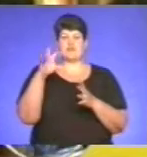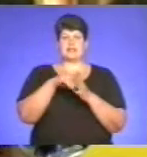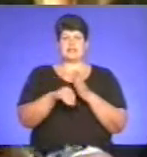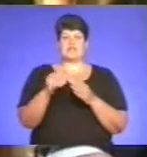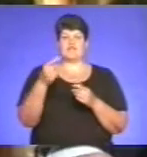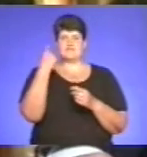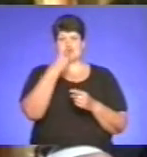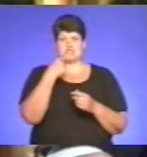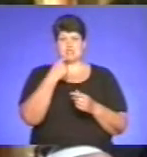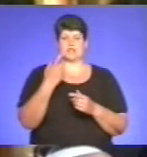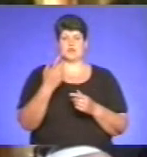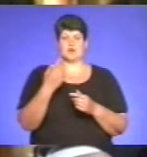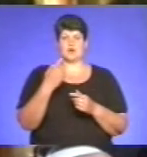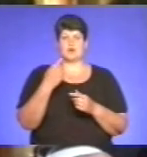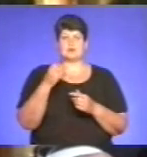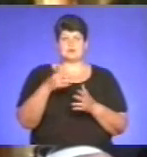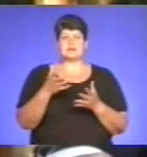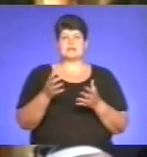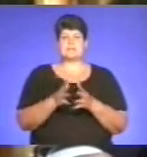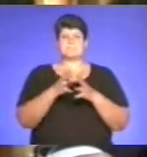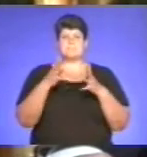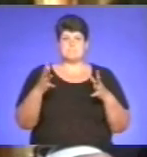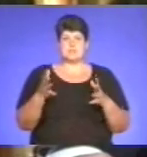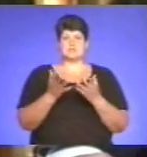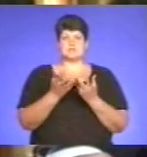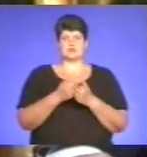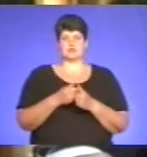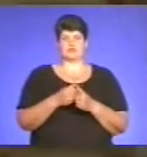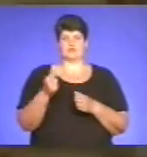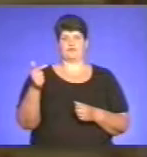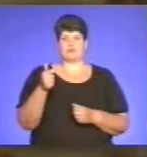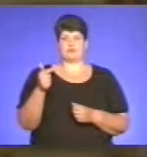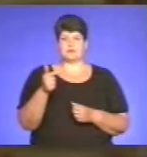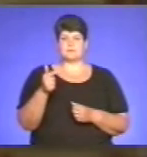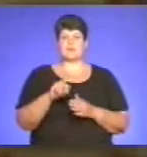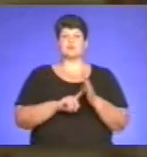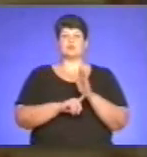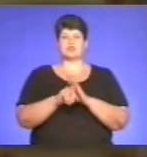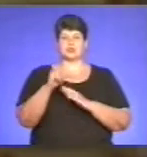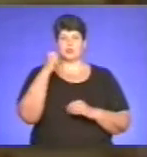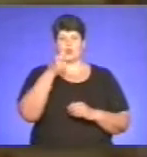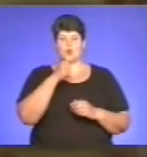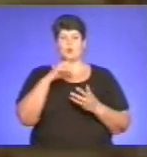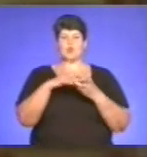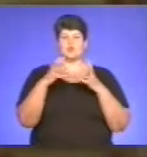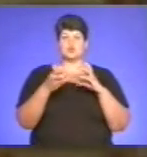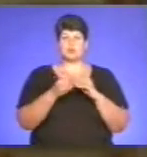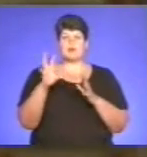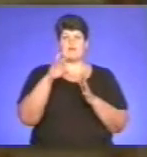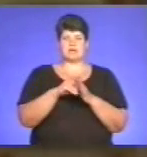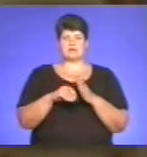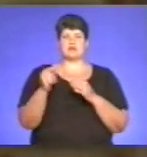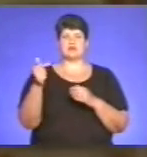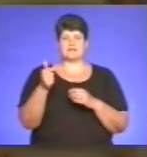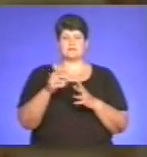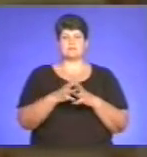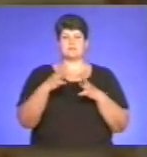збільшуються за рахунок вкладів у гривні. З початку року сума вкладів у гривні зросла